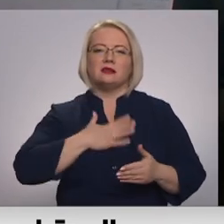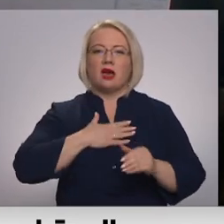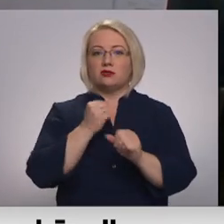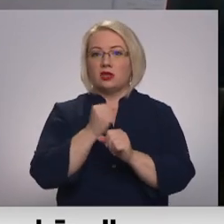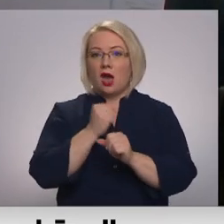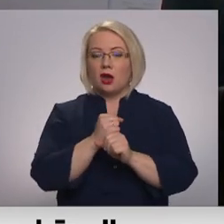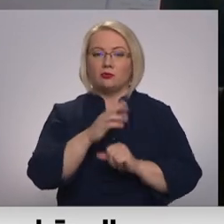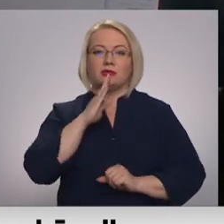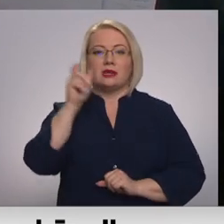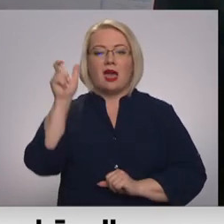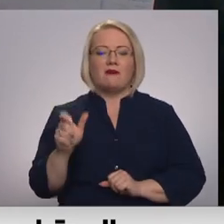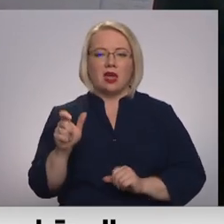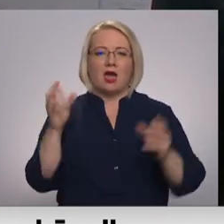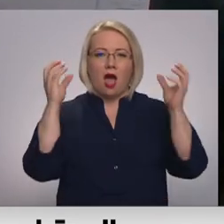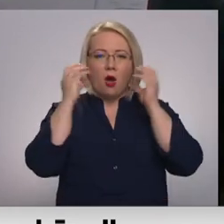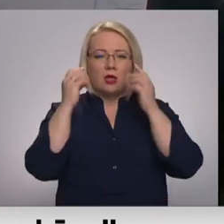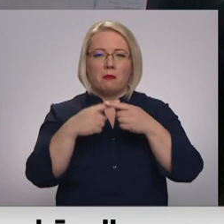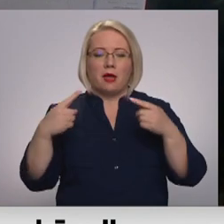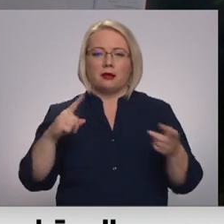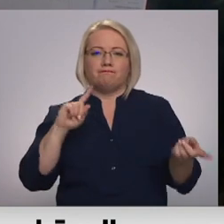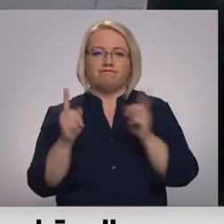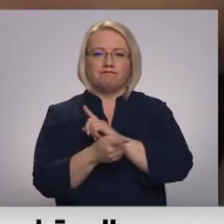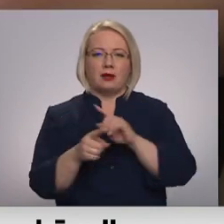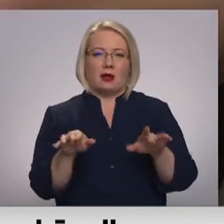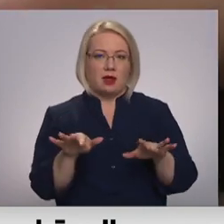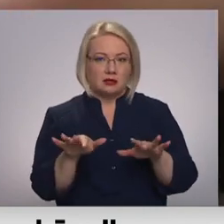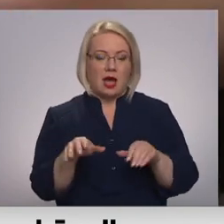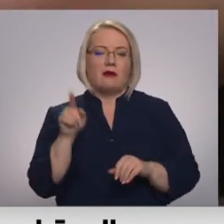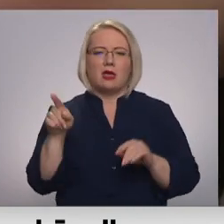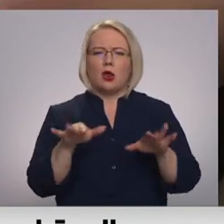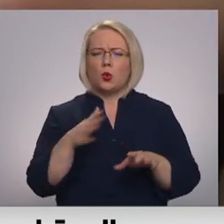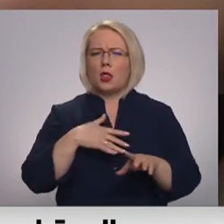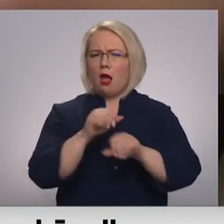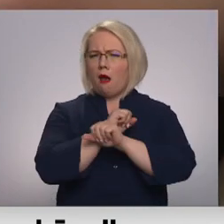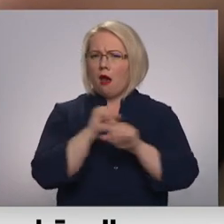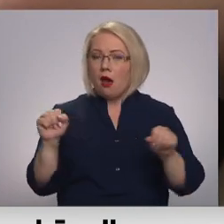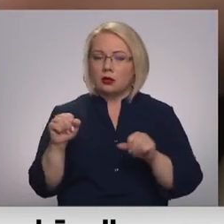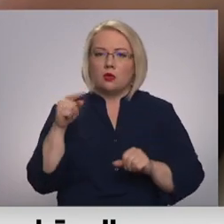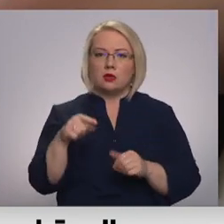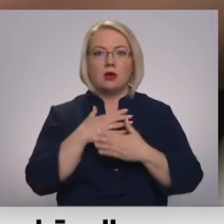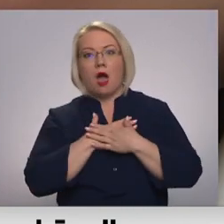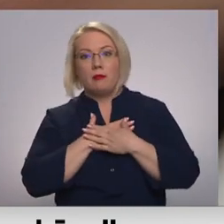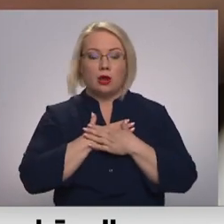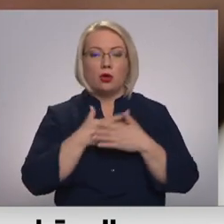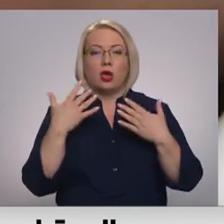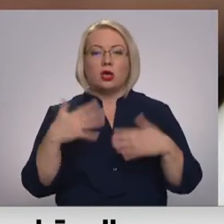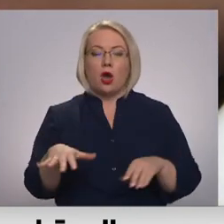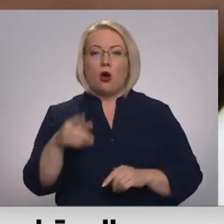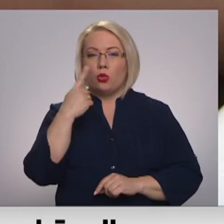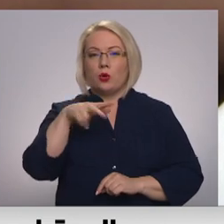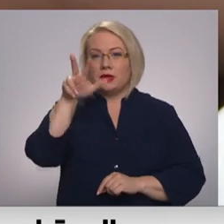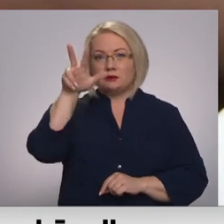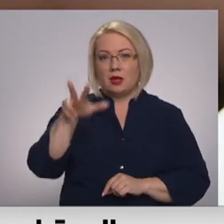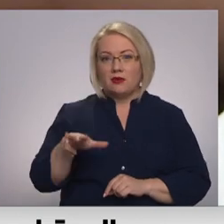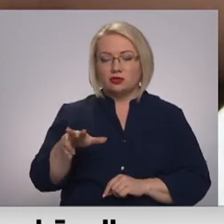Kristīna audio materiāls pārveidot tekstā datorakstā. Viņa raksta ļoti ātri. Tas ir abrīnojami, jo jau kopš trīs mēnešu